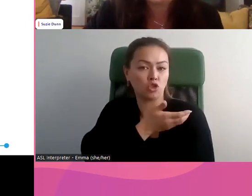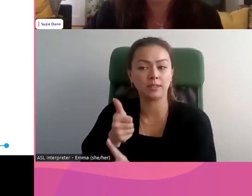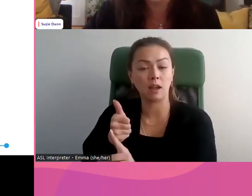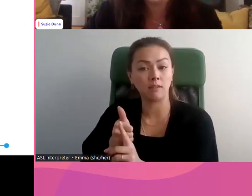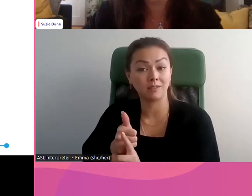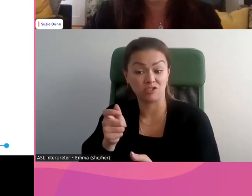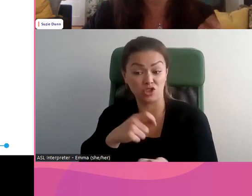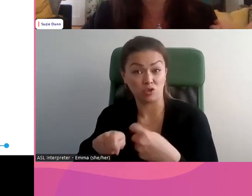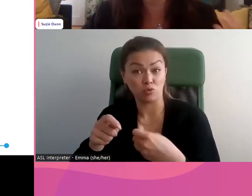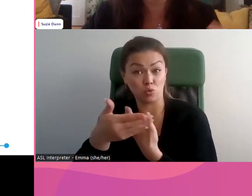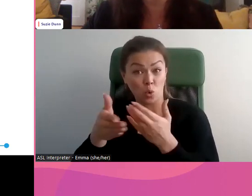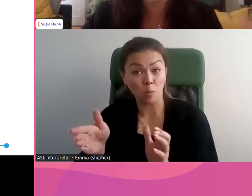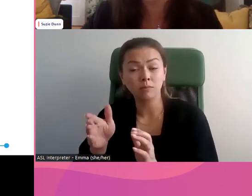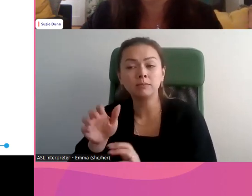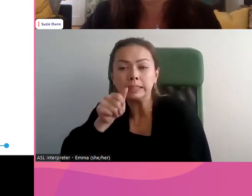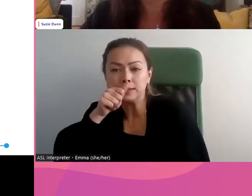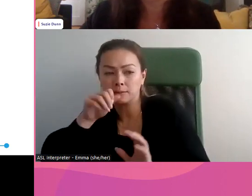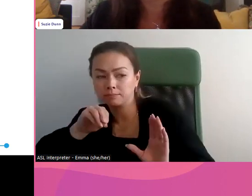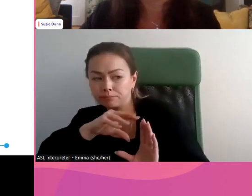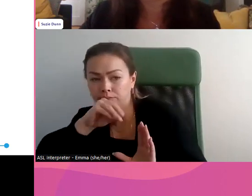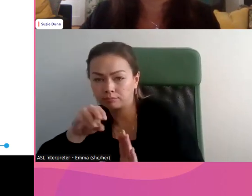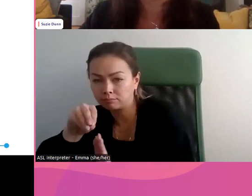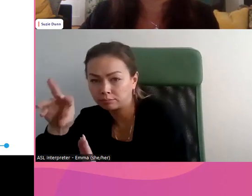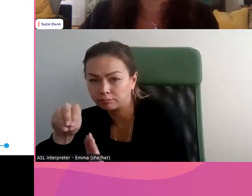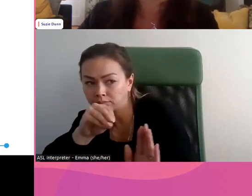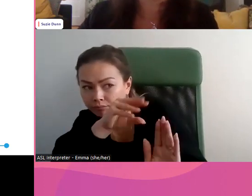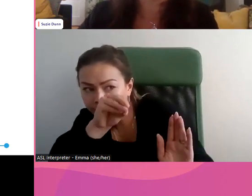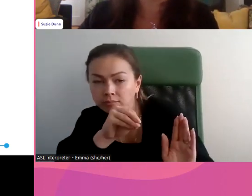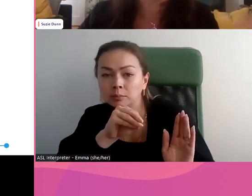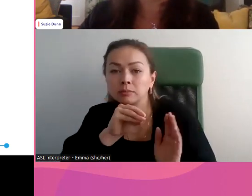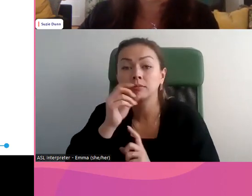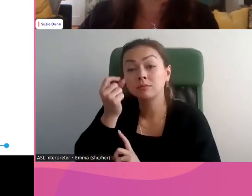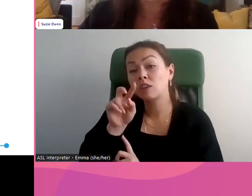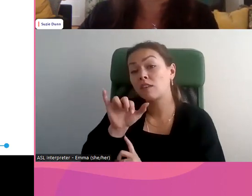athlètes dans les vestiaires.